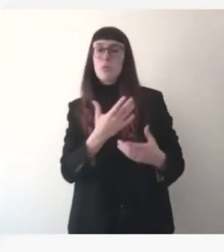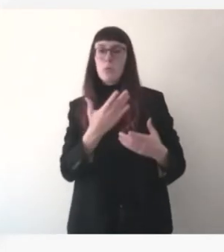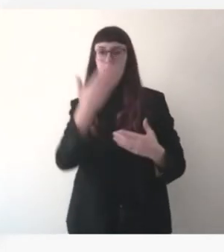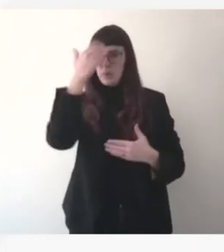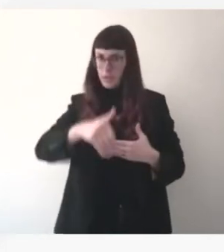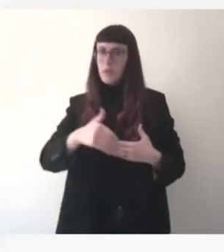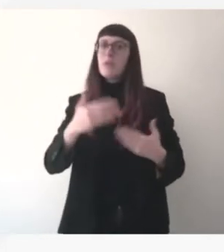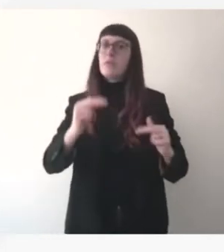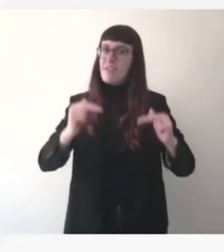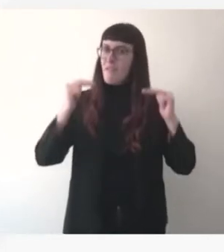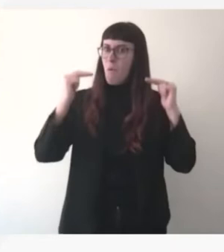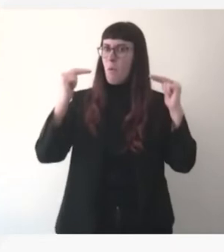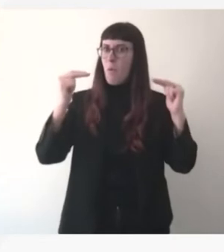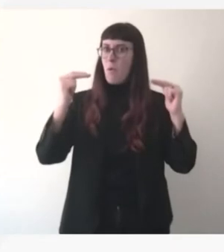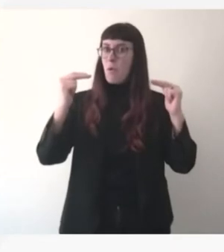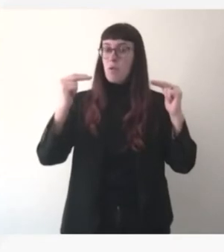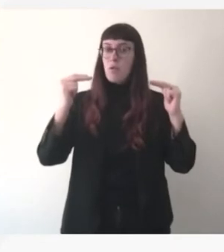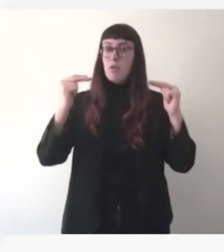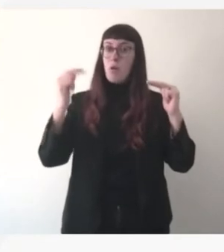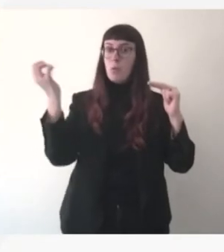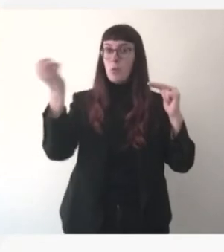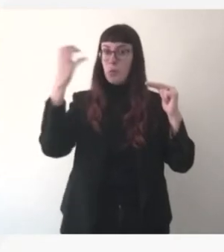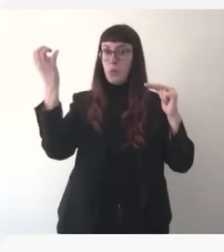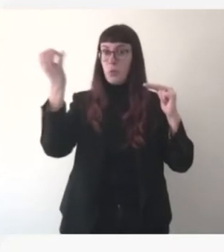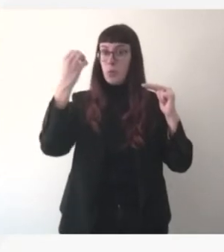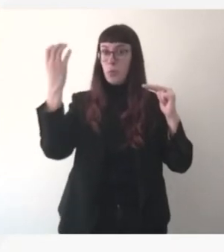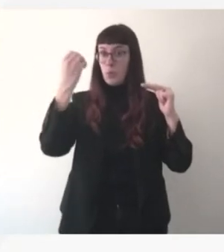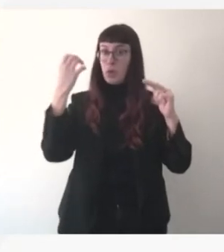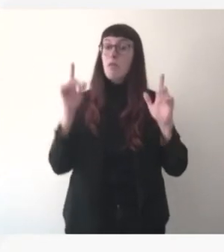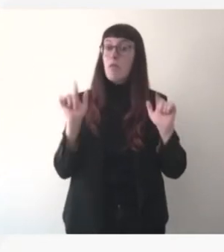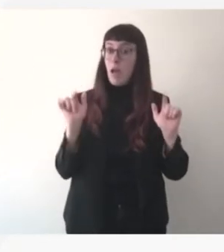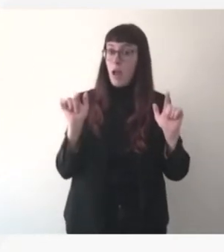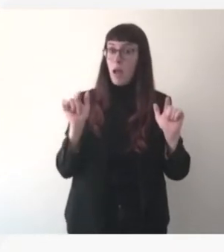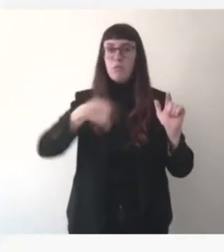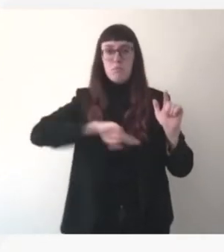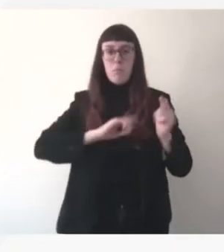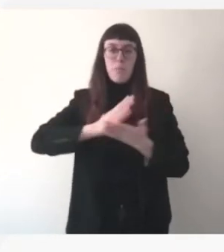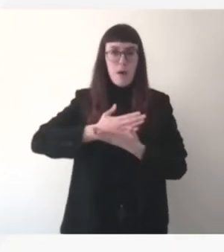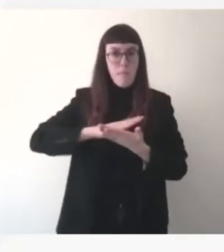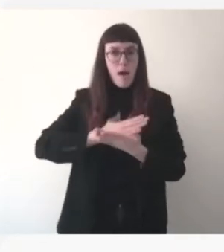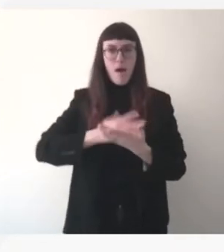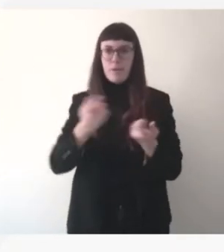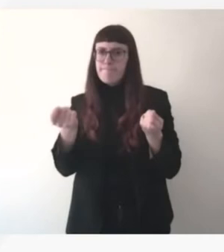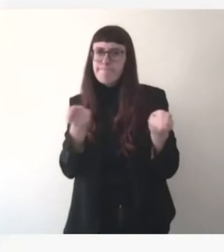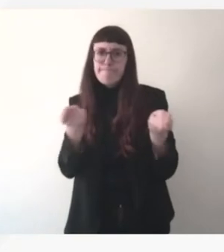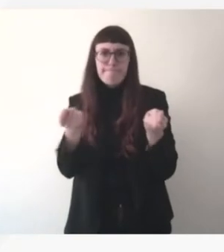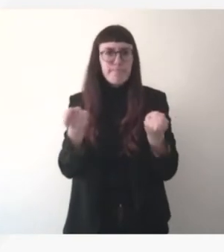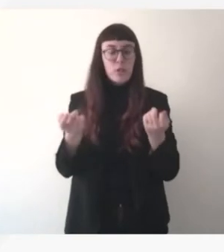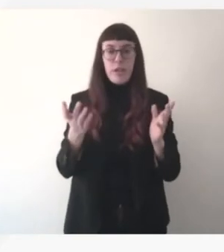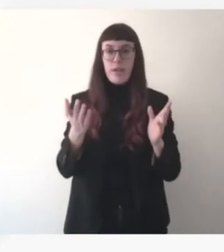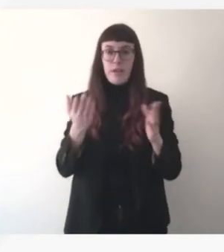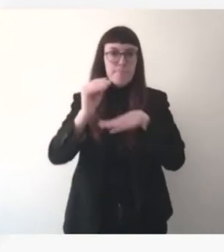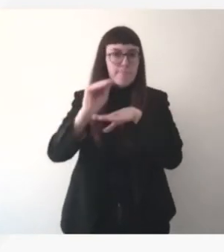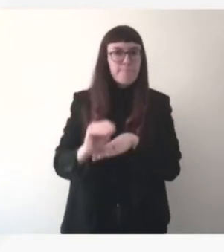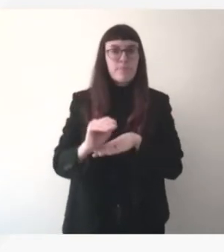significativement augmenté notre préparation. Nous monitorons ce qui se passe pour les réseaux et nous avons